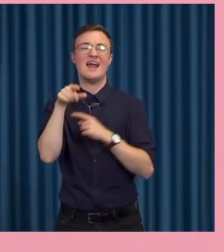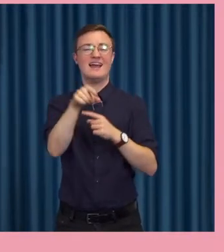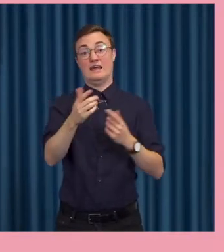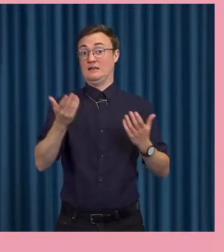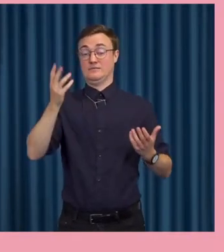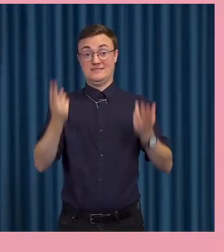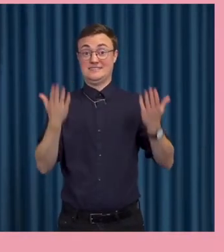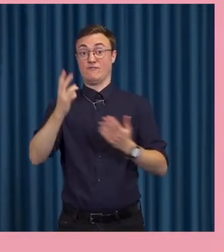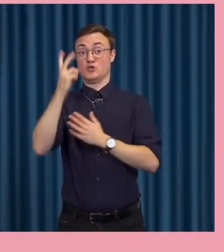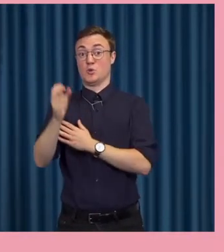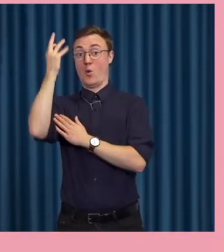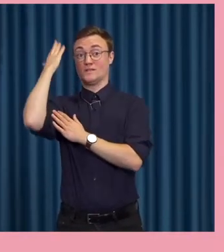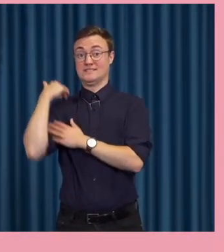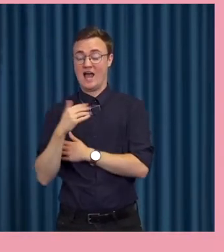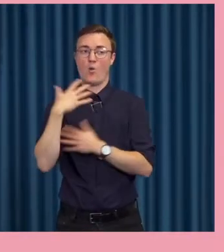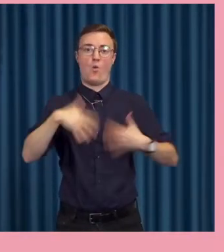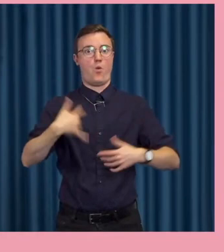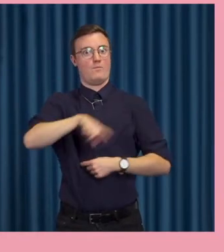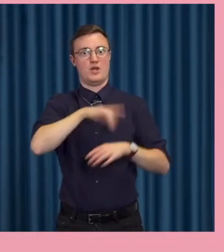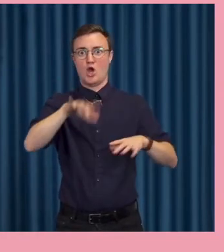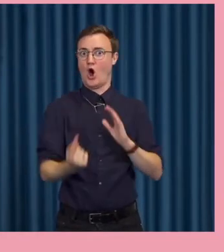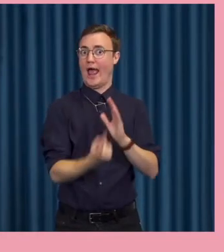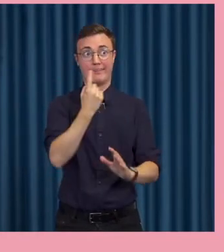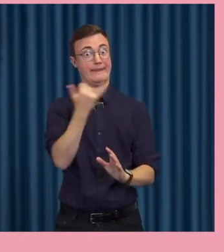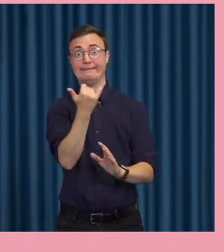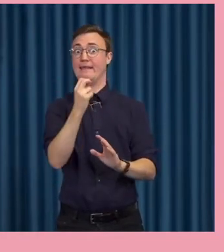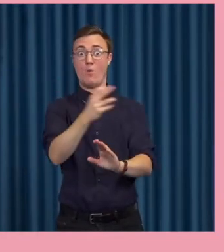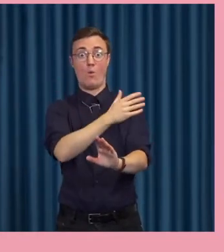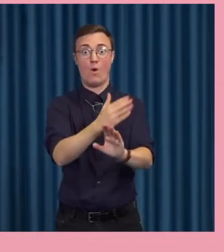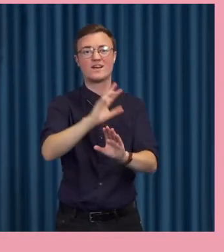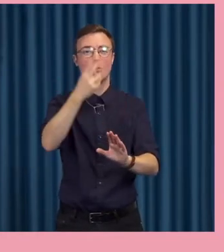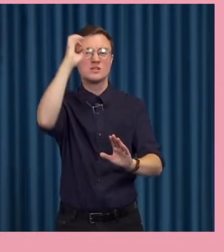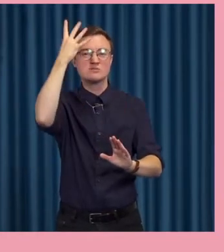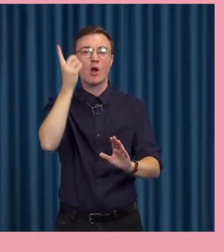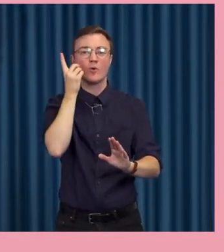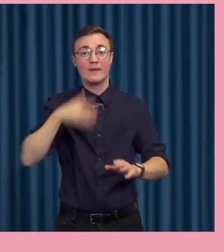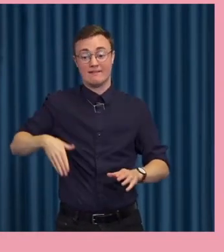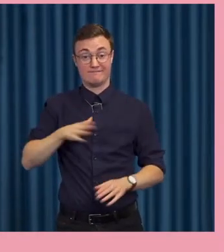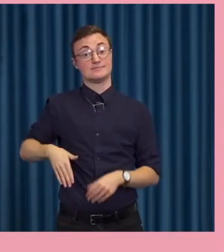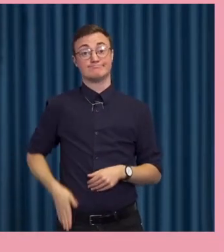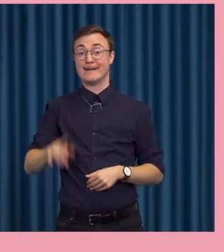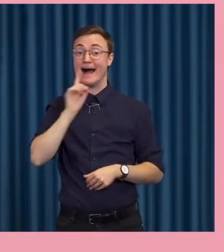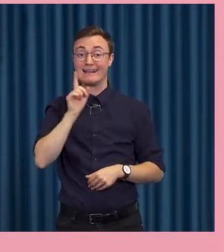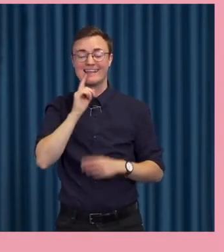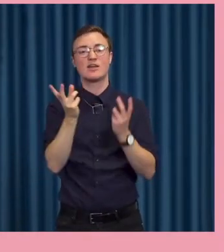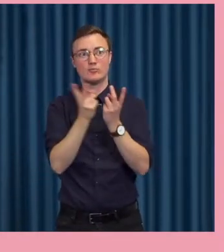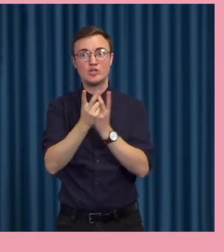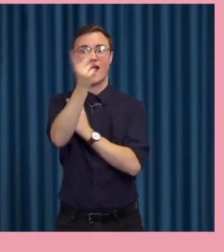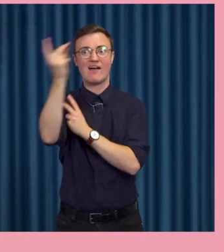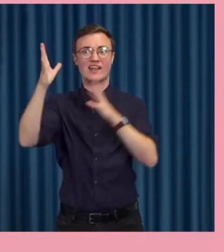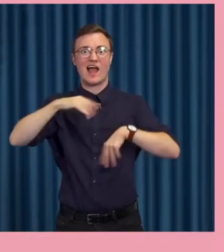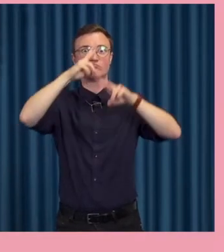för 20 år sedan. Och det har hänt väldigt mycket på tio år bara sedan vi liksom har haft smartphones i fickan. Det vill säga att vi är studerbara,